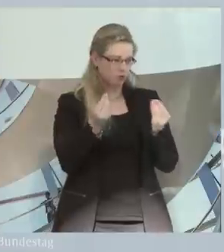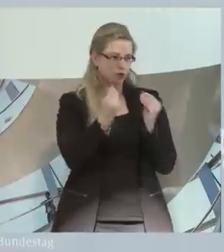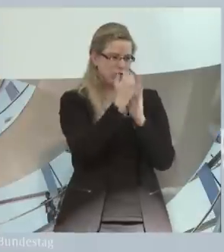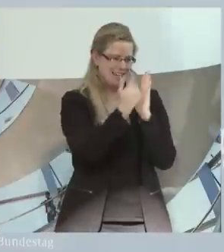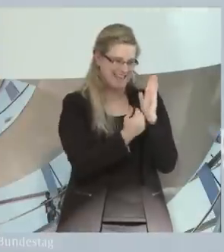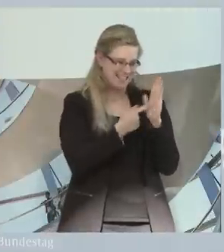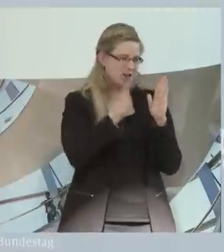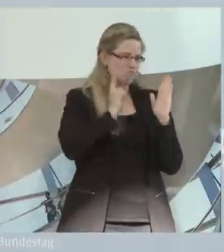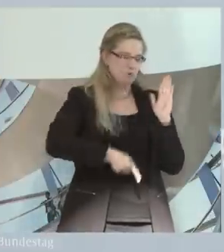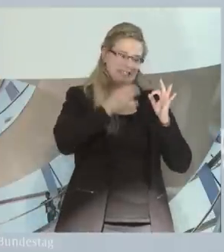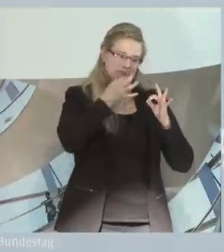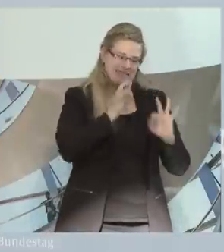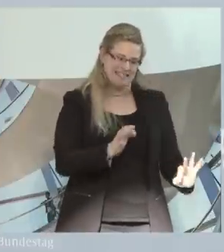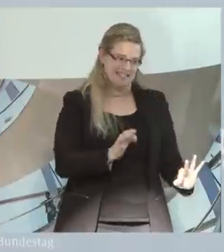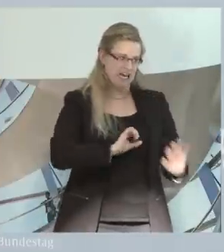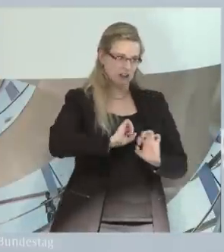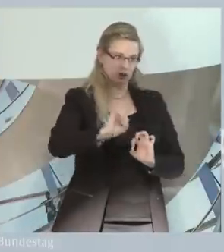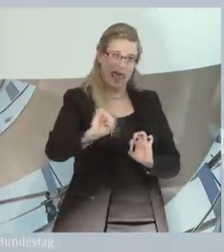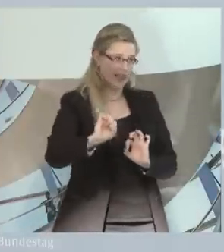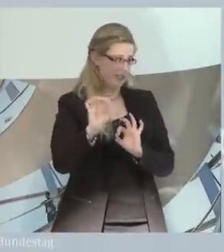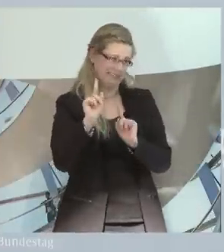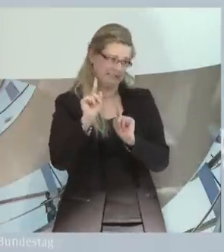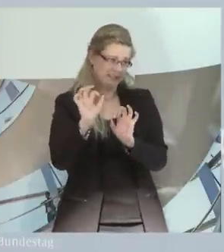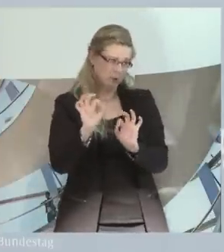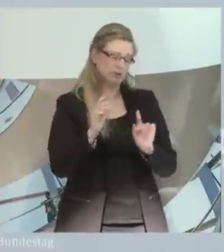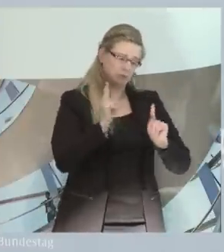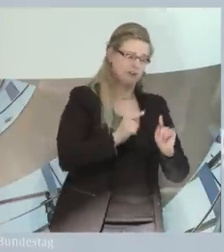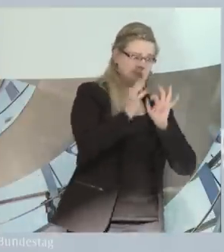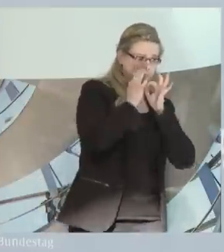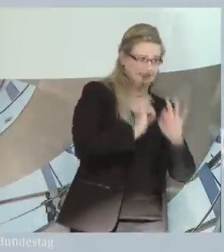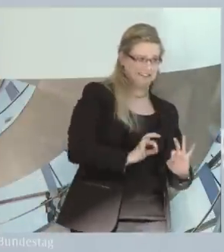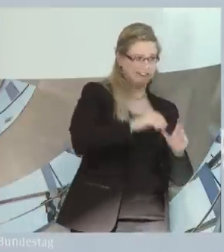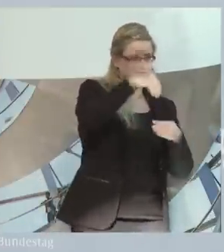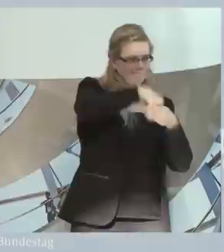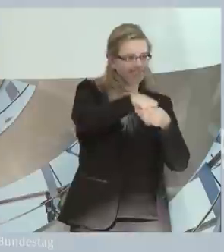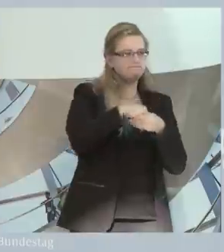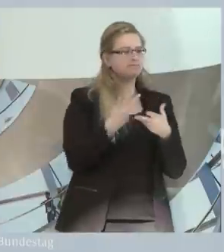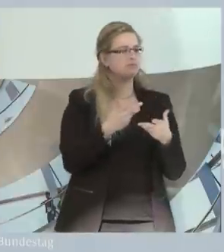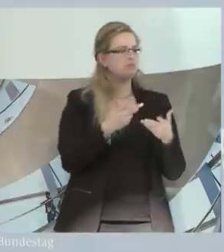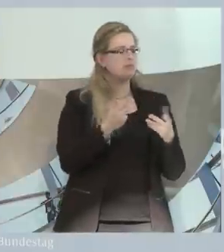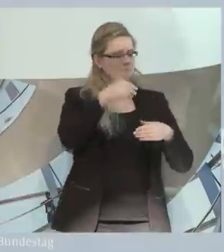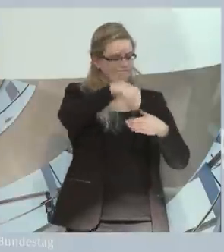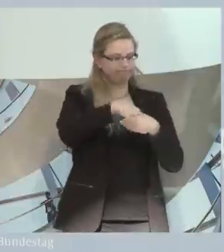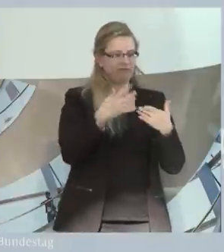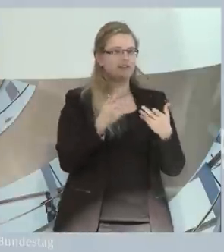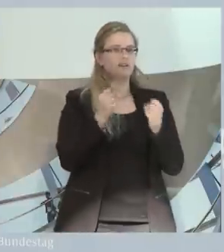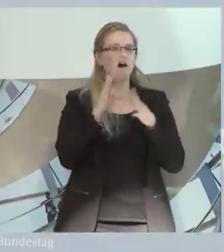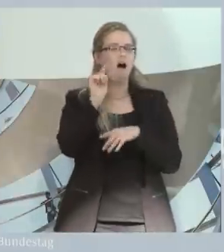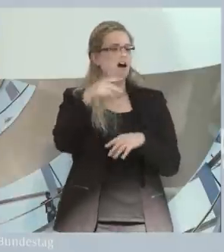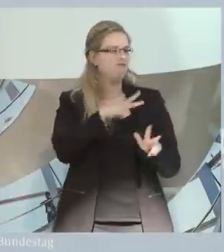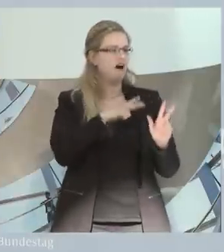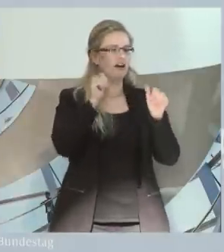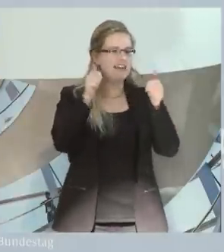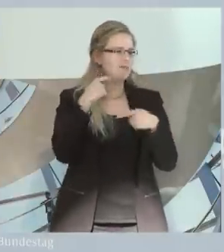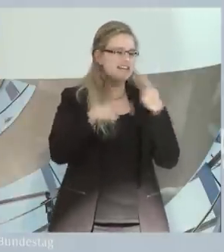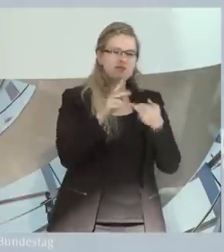Gründlichkeit vor Schnelligkeit. Um was geht es? In der Realität gibt es kontinuierliche Veränderungen. So